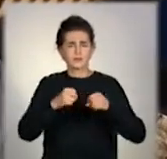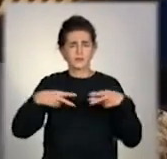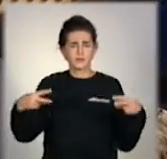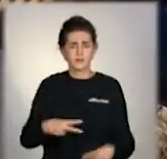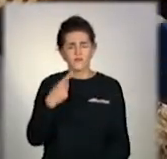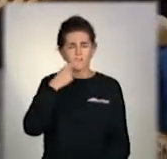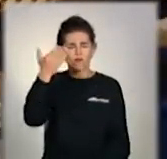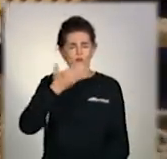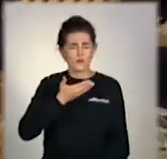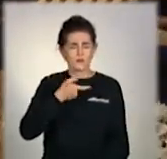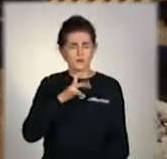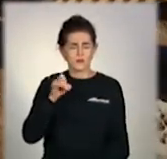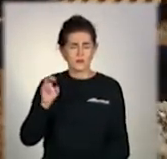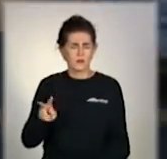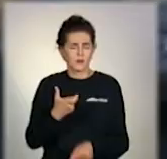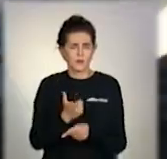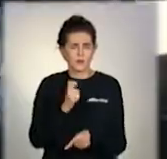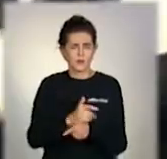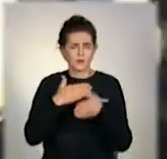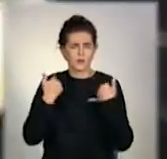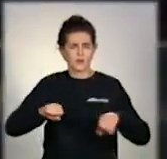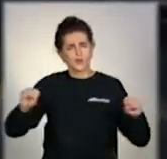я не знаю, скільки метрів тут. Значить, скорість була.